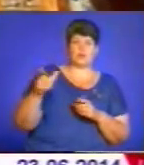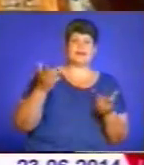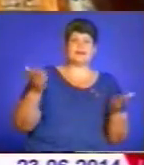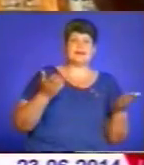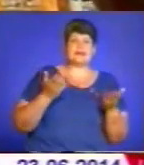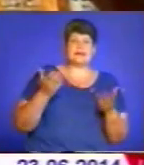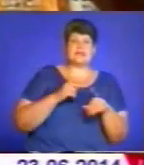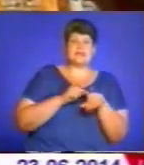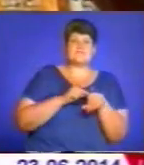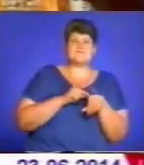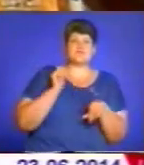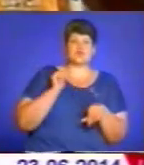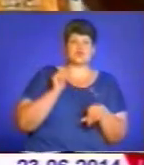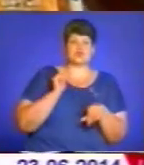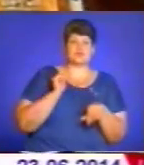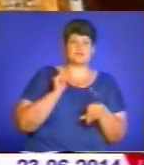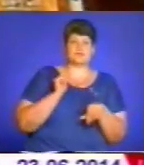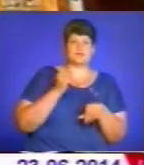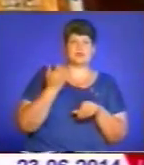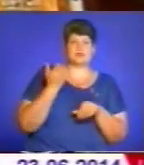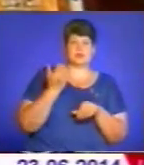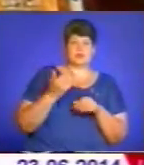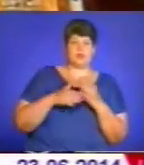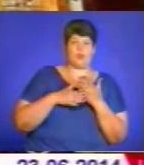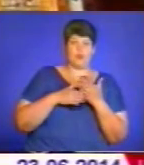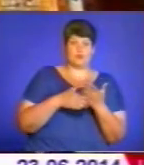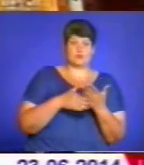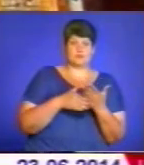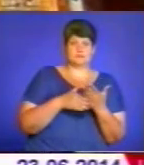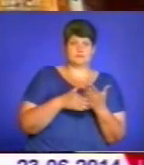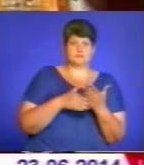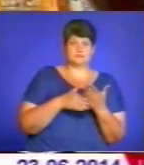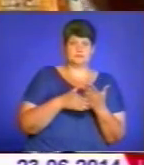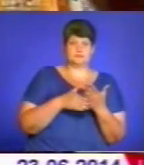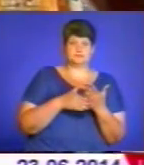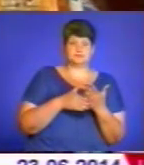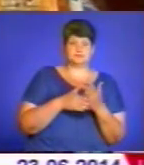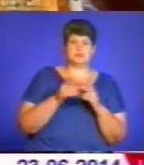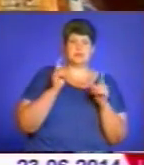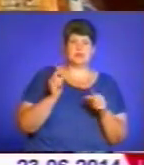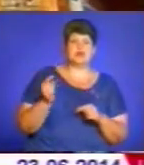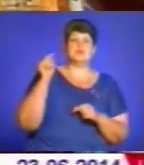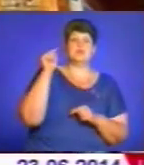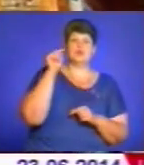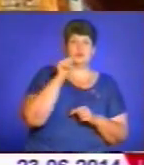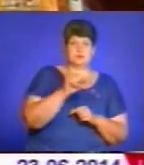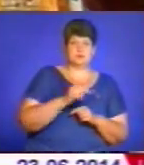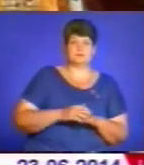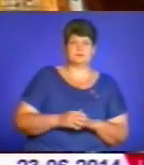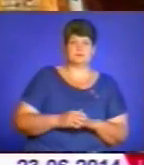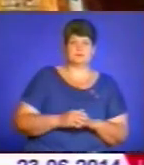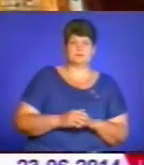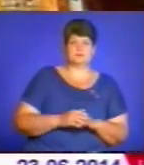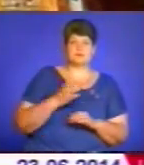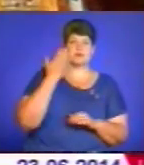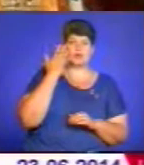відчули її допомогу. І навіть тоді, коли